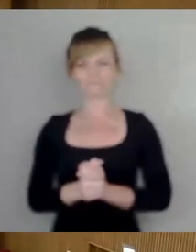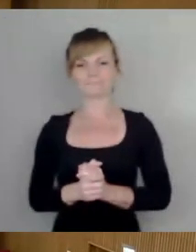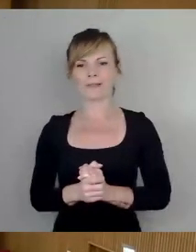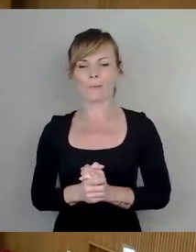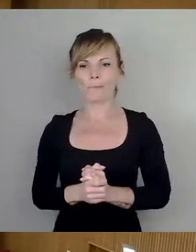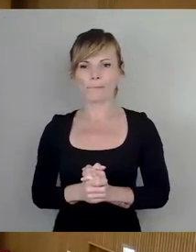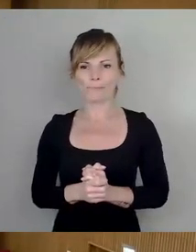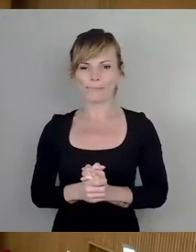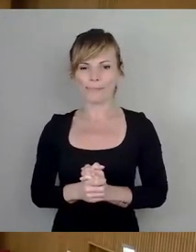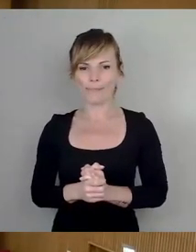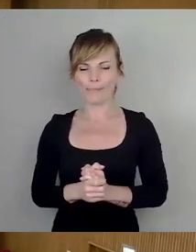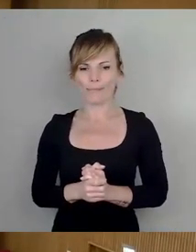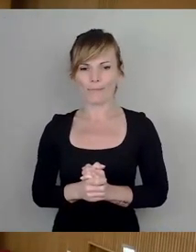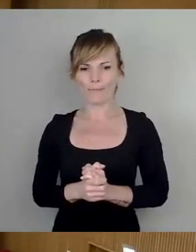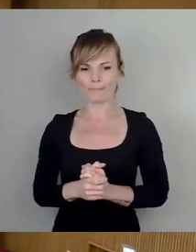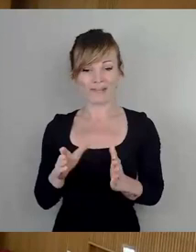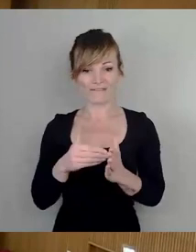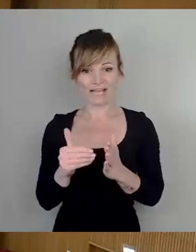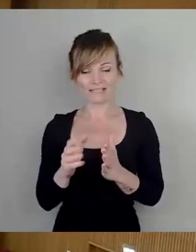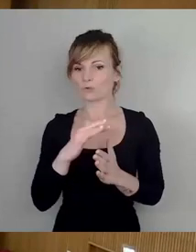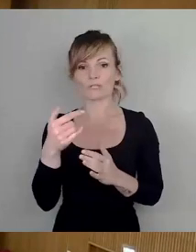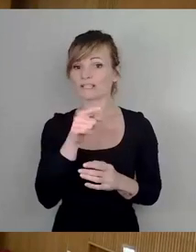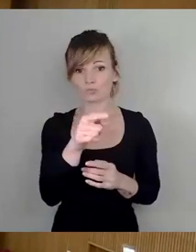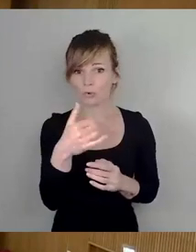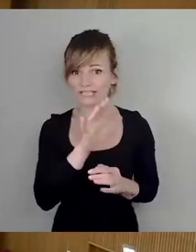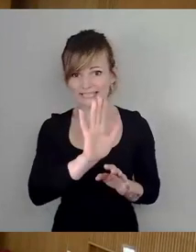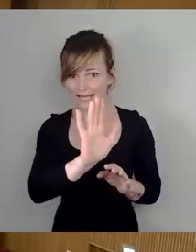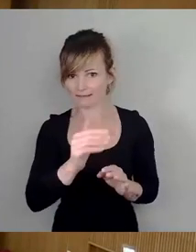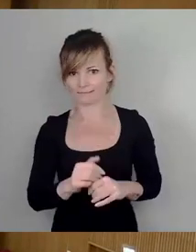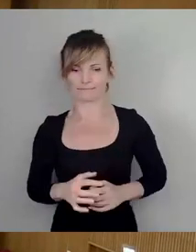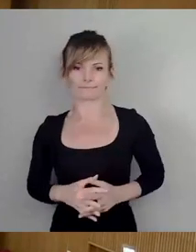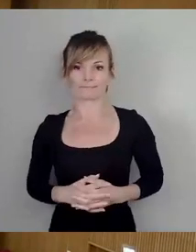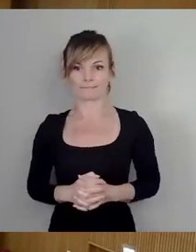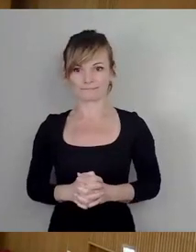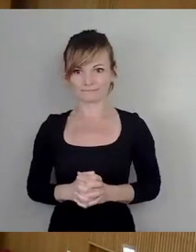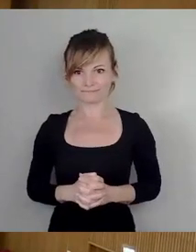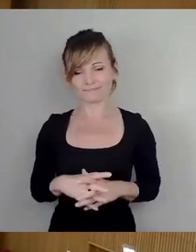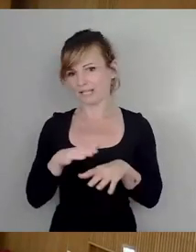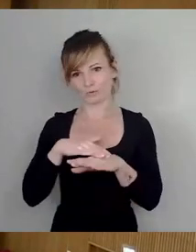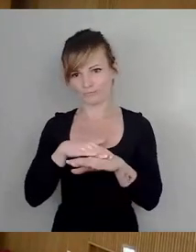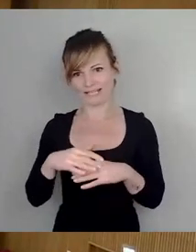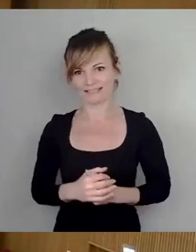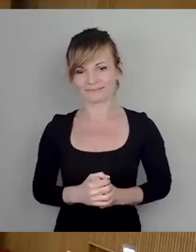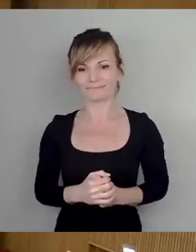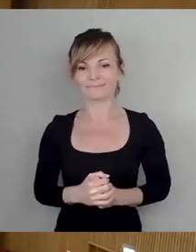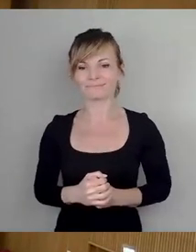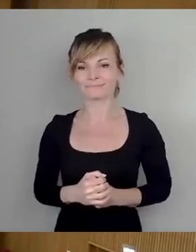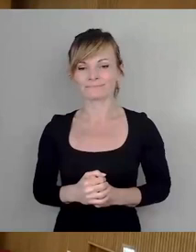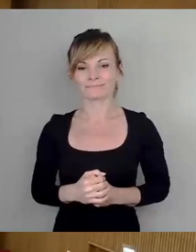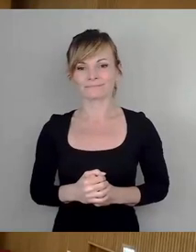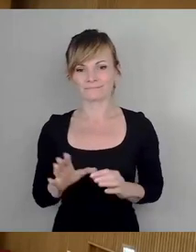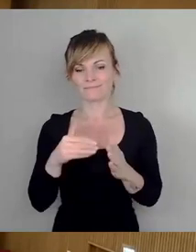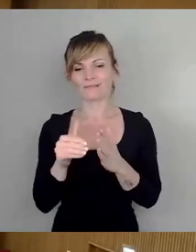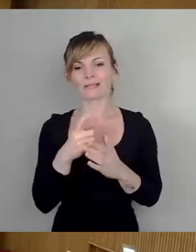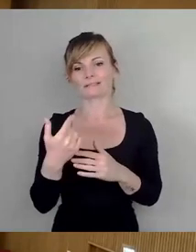Fraktion... Nein, noch nie. Sie sind noch nie dran. Tut mir leid. Wir machen erst mal weiter in der